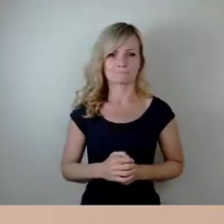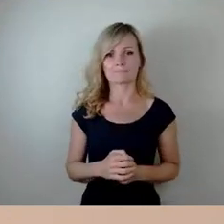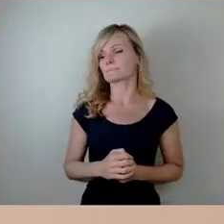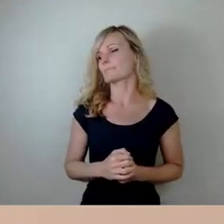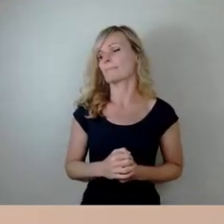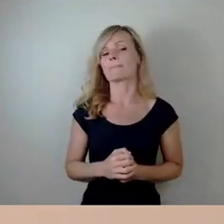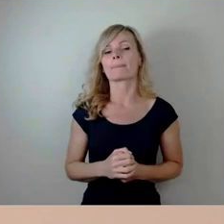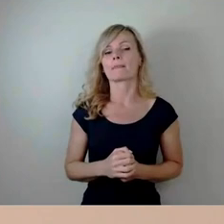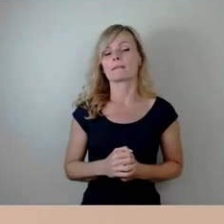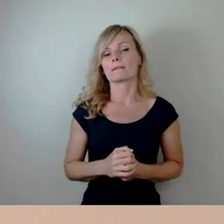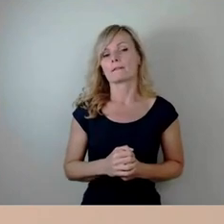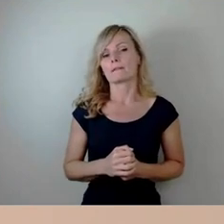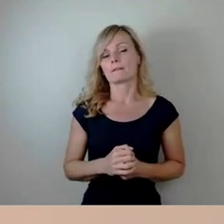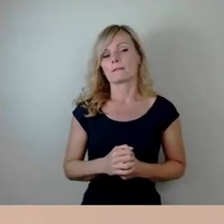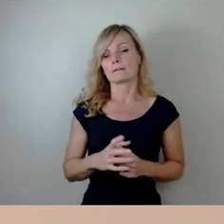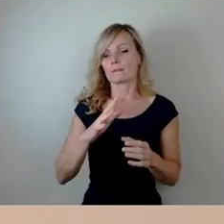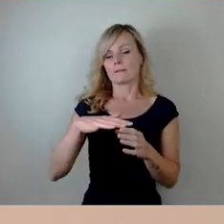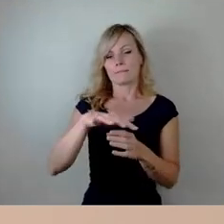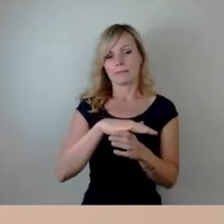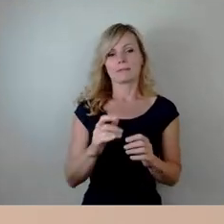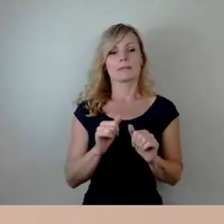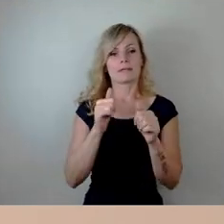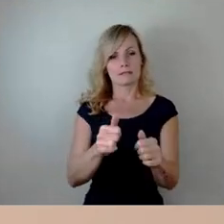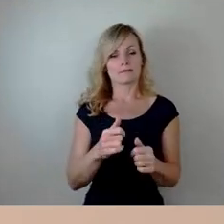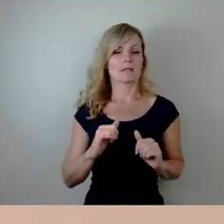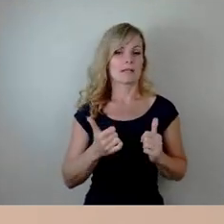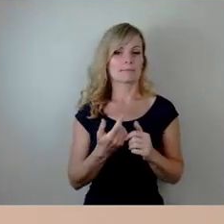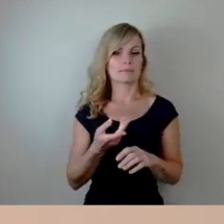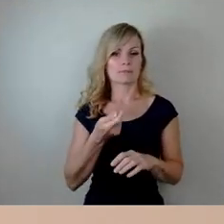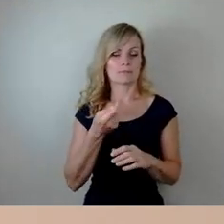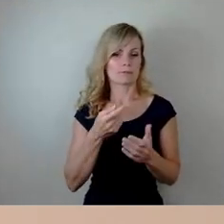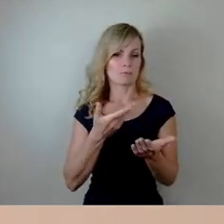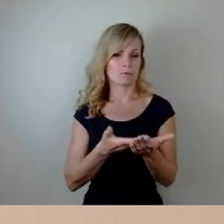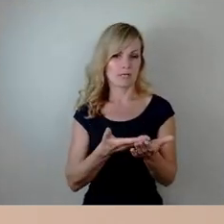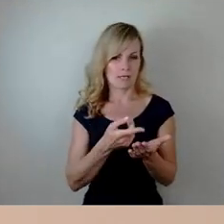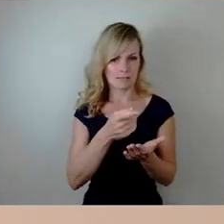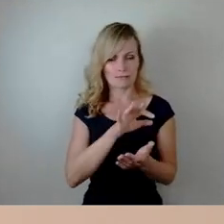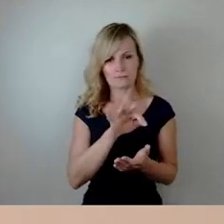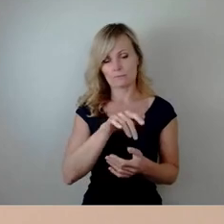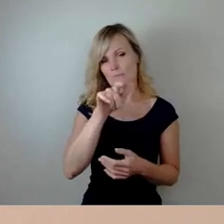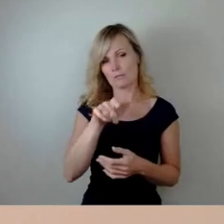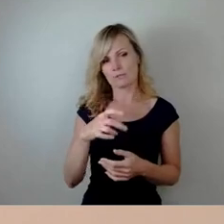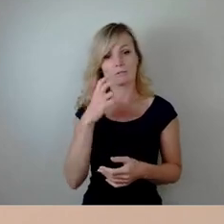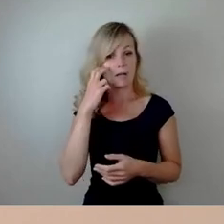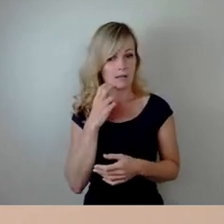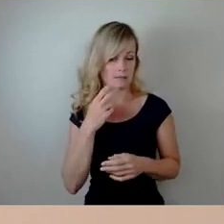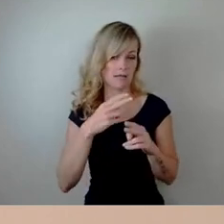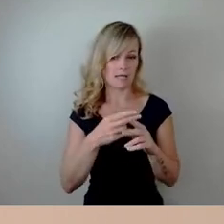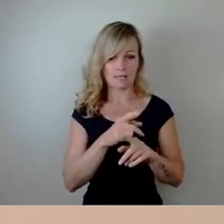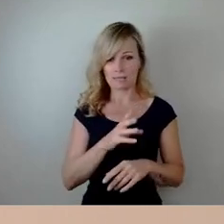Der Bereich Hilfe zum Lebensunterhalt betrifft ältere Menschen, deren Rente nicht ausreicht,